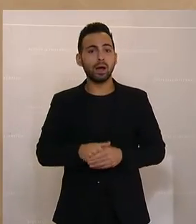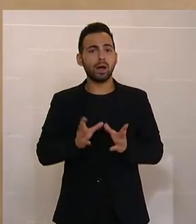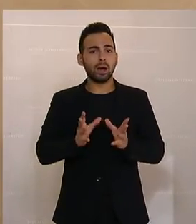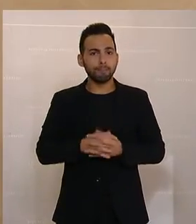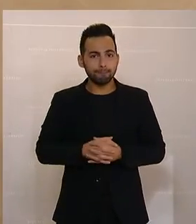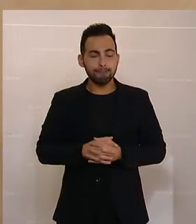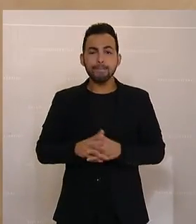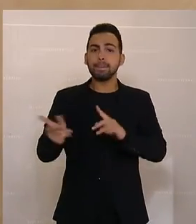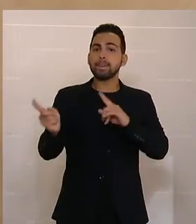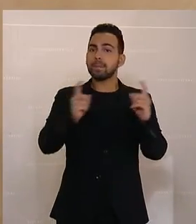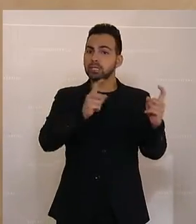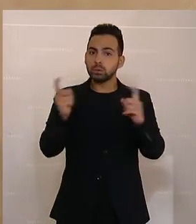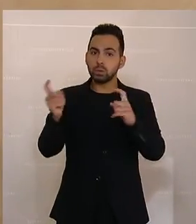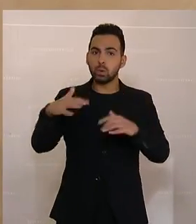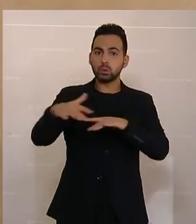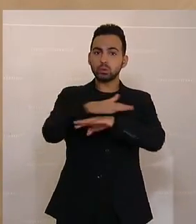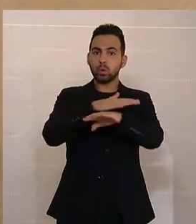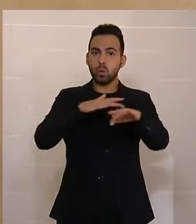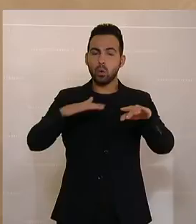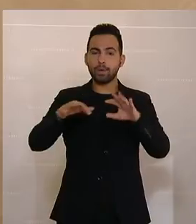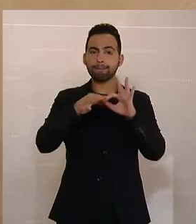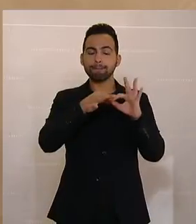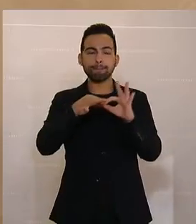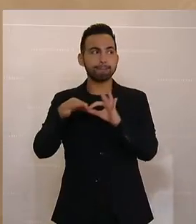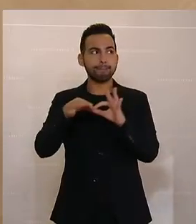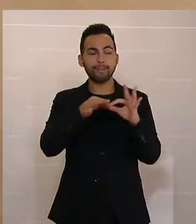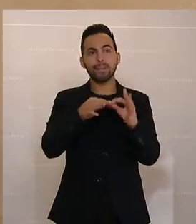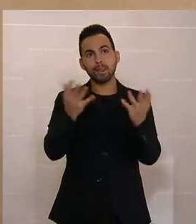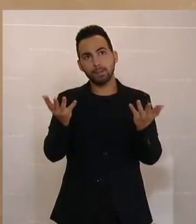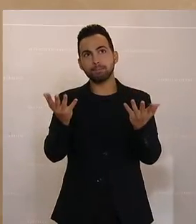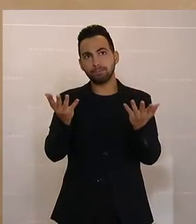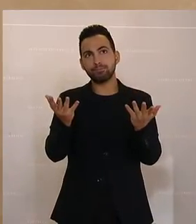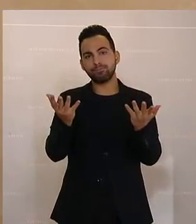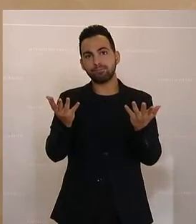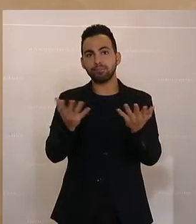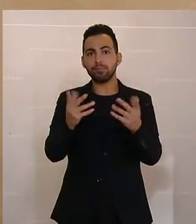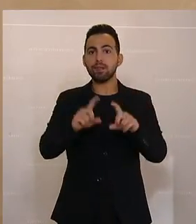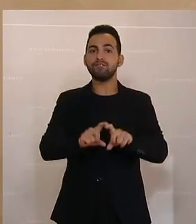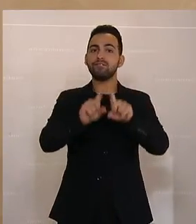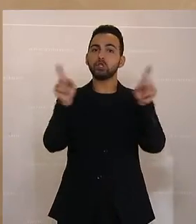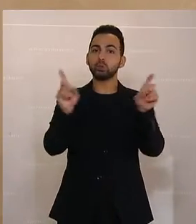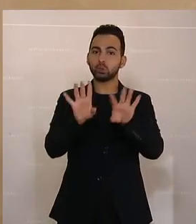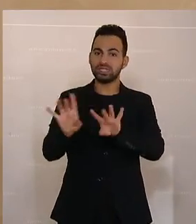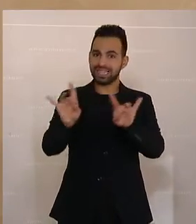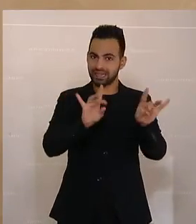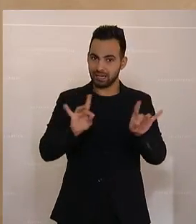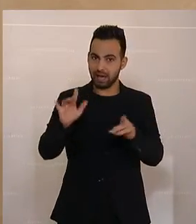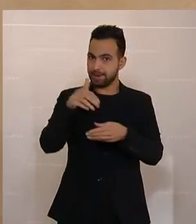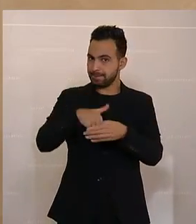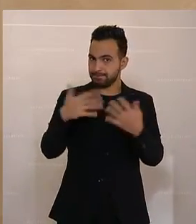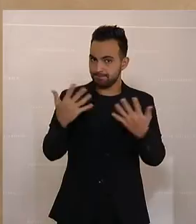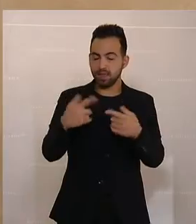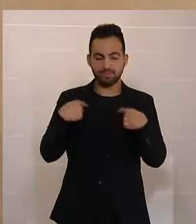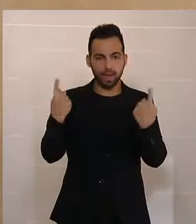Eine Diskussion im Zuge der Verschuldungstätigkeit war, dass wir